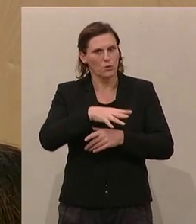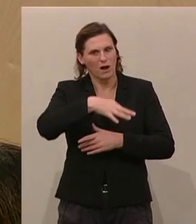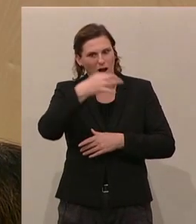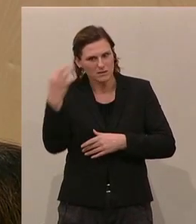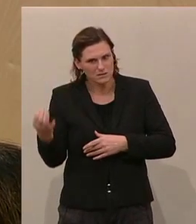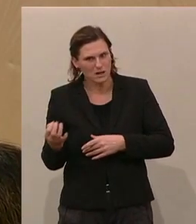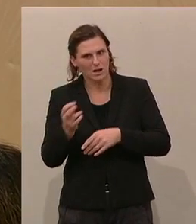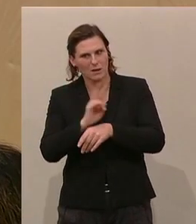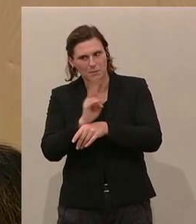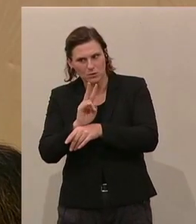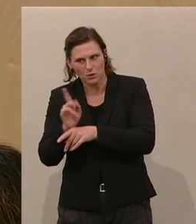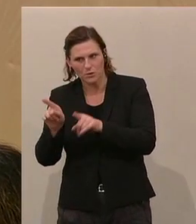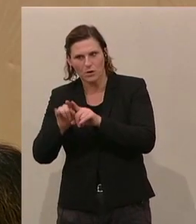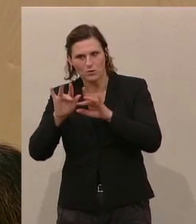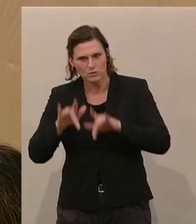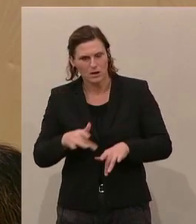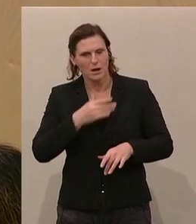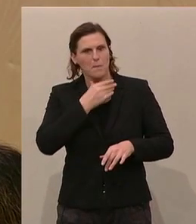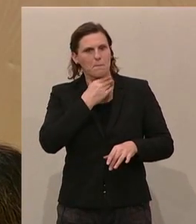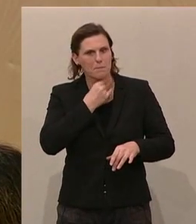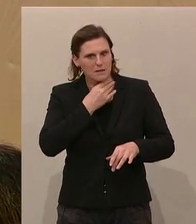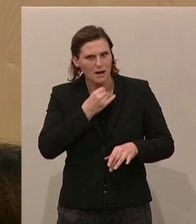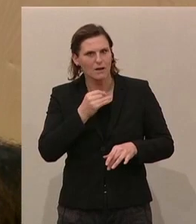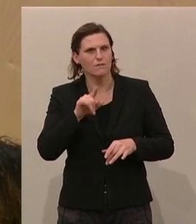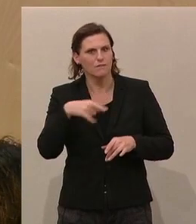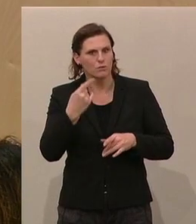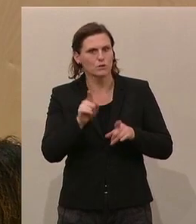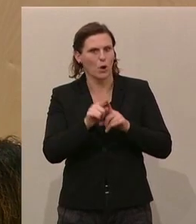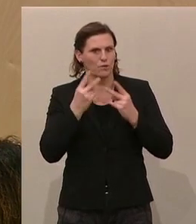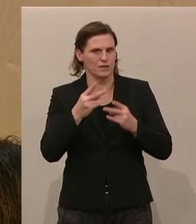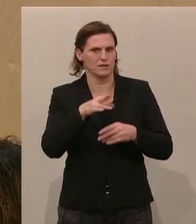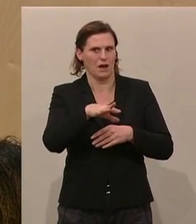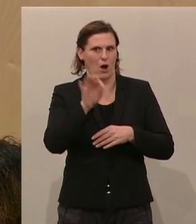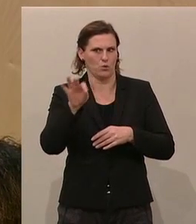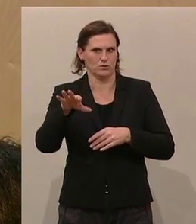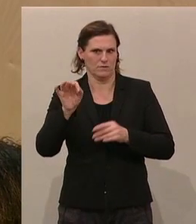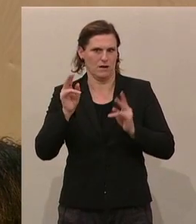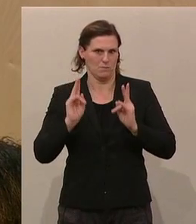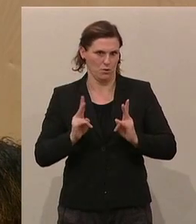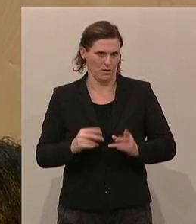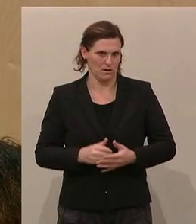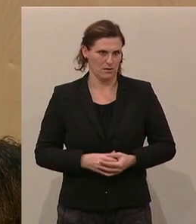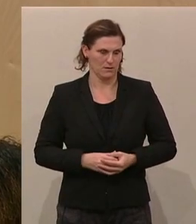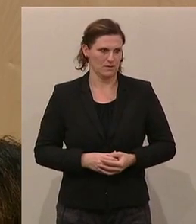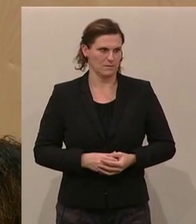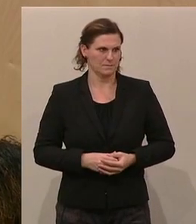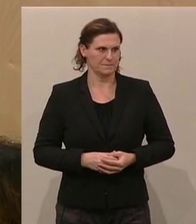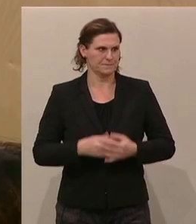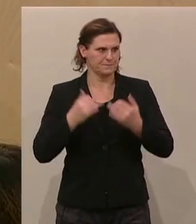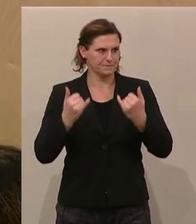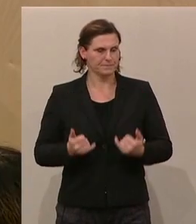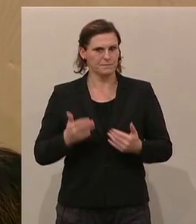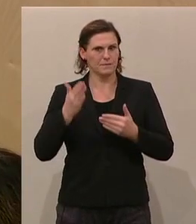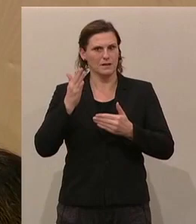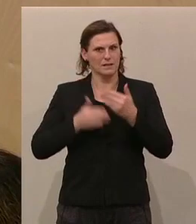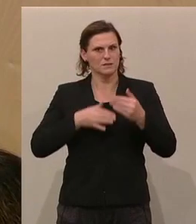wird es auch weiterhin Mittel geben, wenn der Bedarf gegeben ist im Zuge der Wahlfreiheit. Vielleicht abschließend, weil es halt auch jetzt, glaube ich, der letzte Beitrag zur